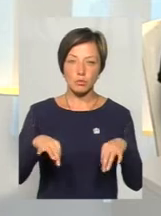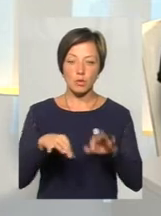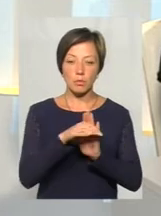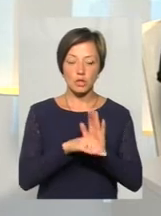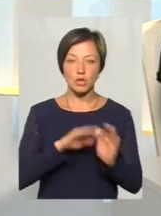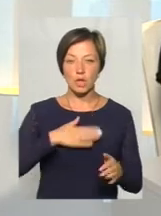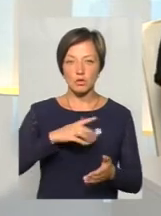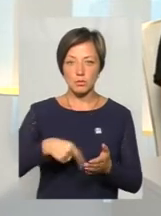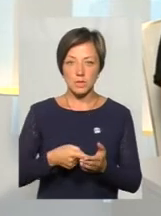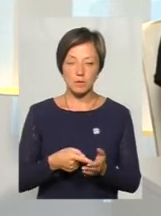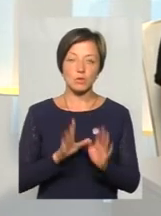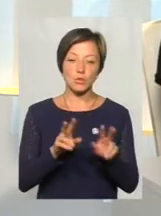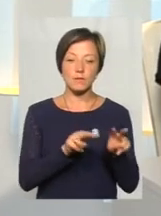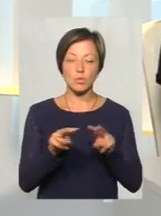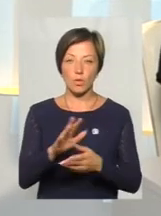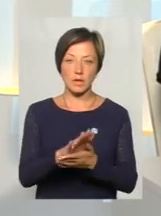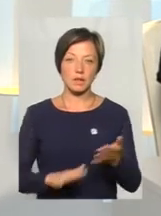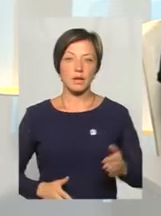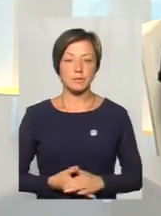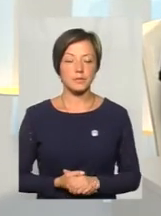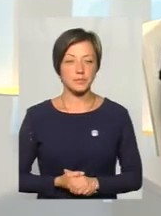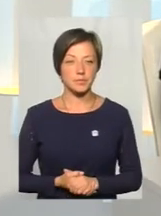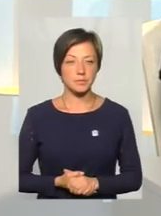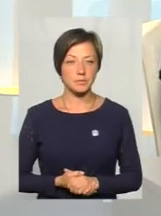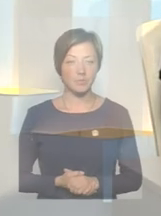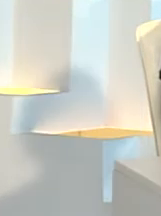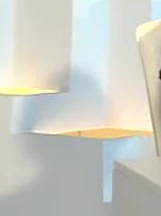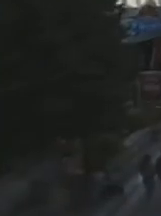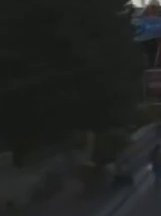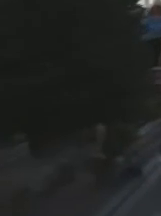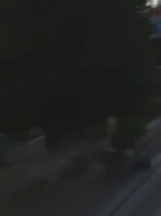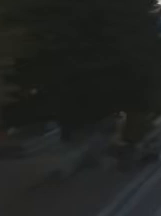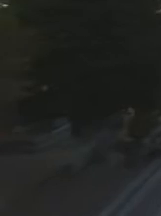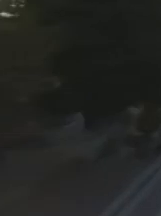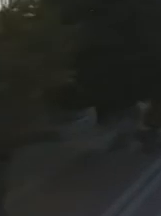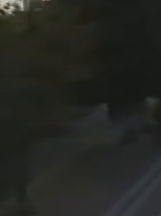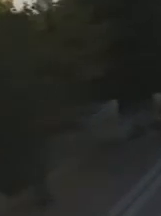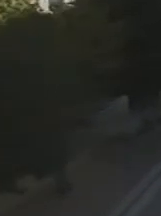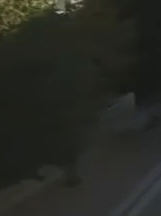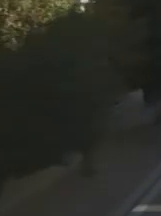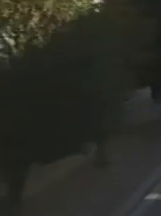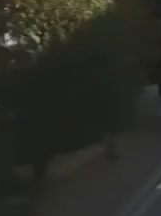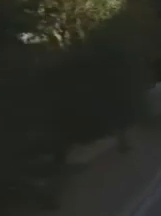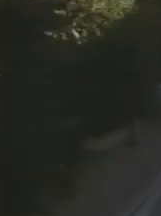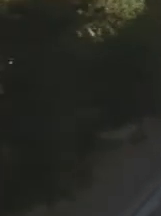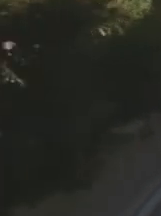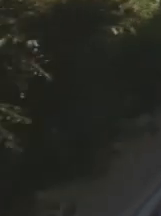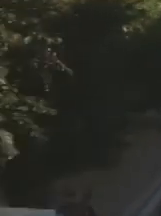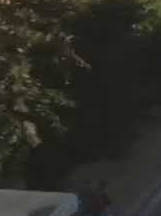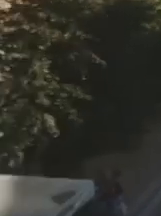мережі нашого міста будемо відслідковувати далі. До наступної зустрічі. Дякую. Дякую. Дякую.